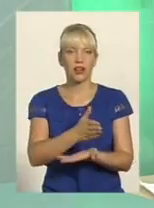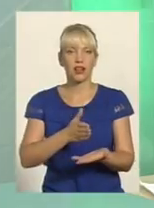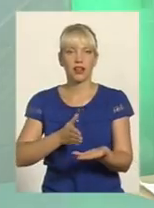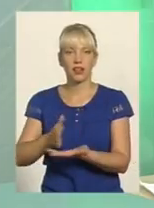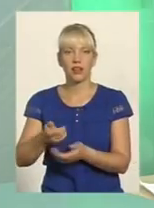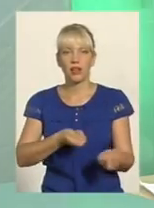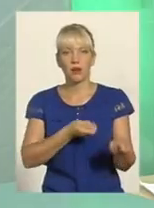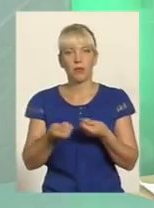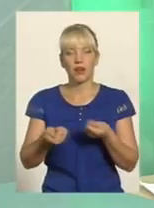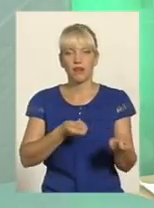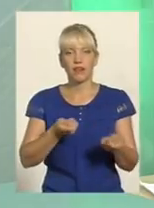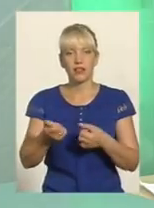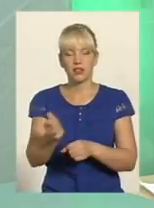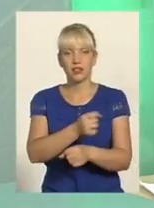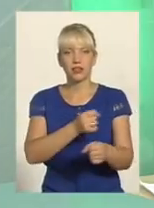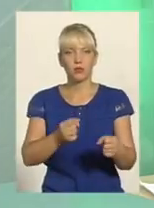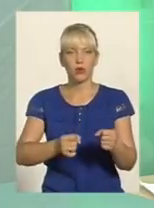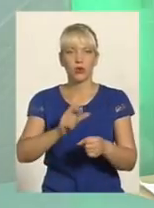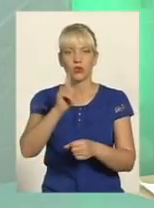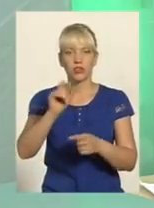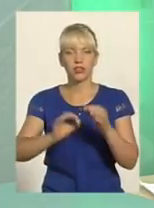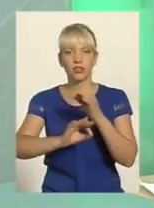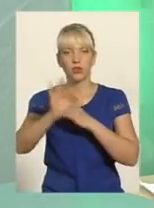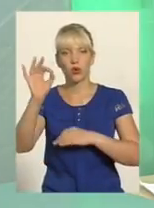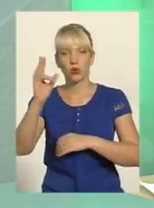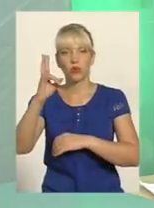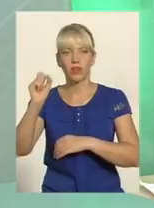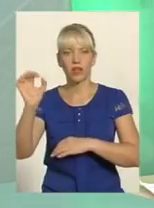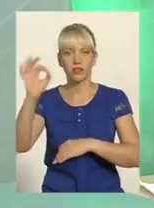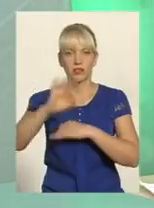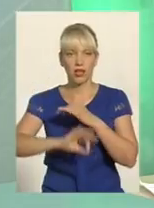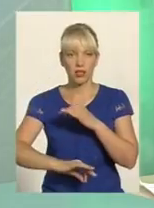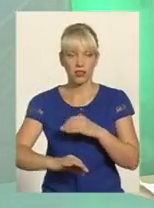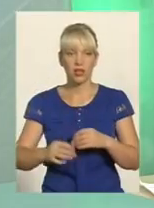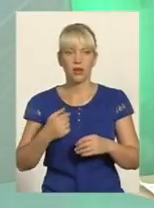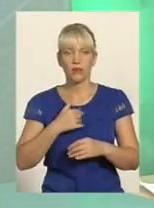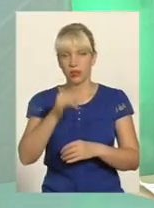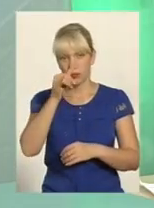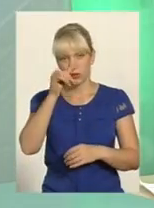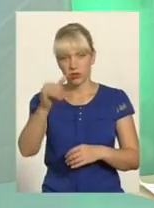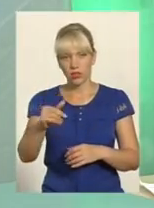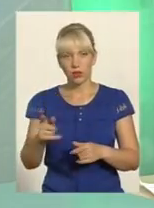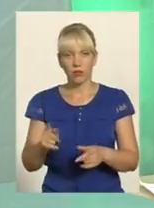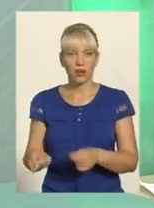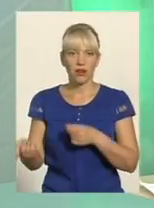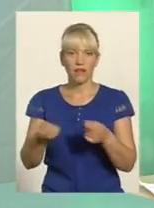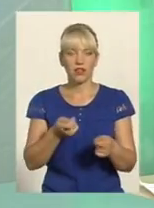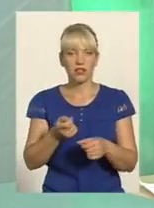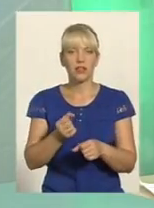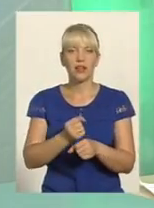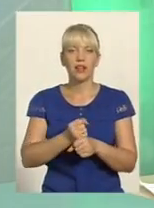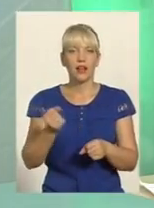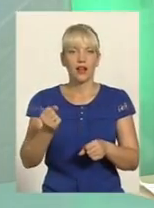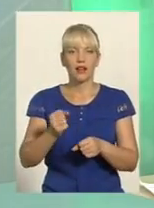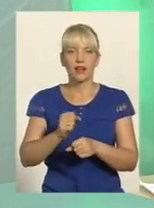в оперативному плані сьогодні для того, щоб не допустити перевезення гранат, автоматів, пістолетів, боєприпасів